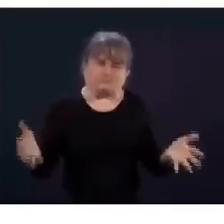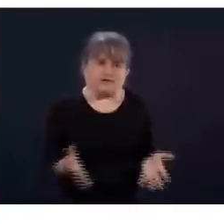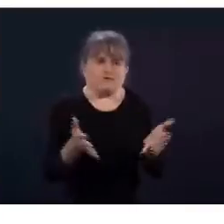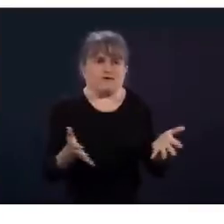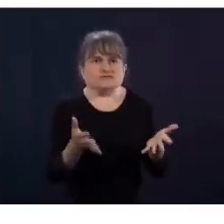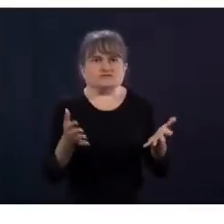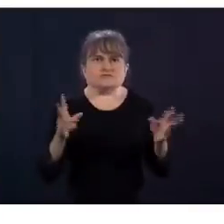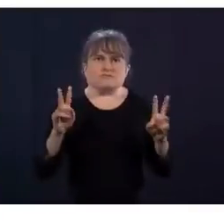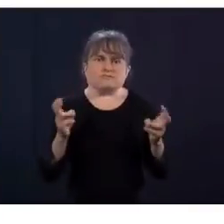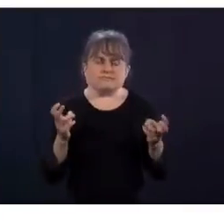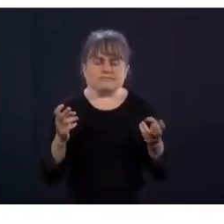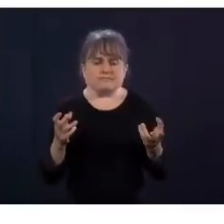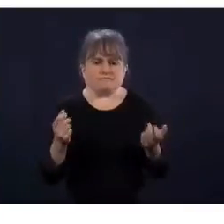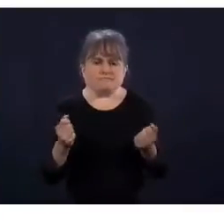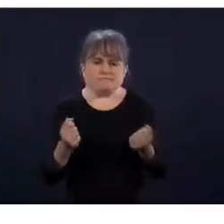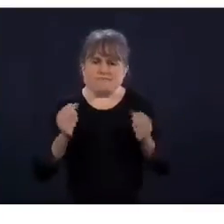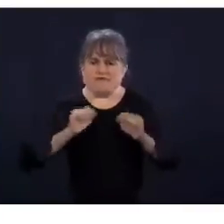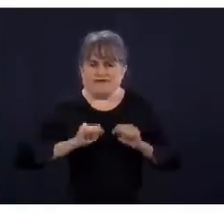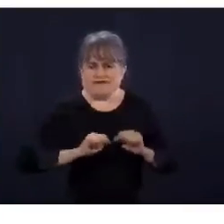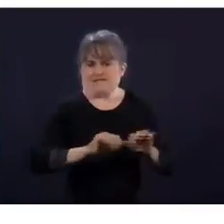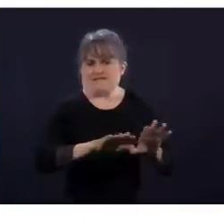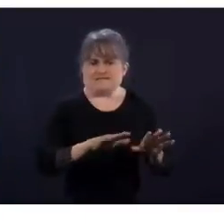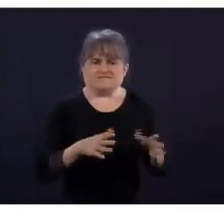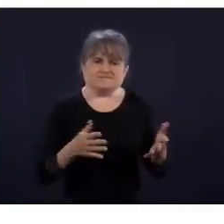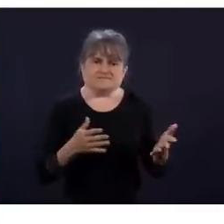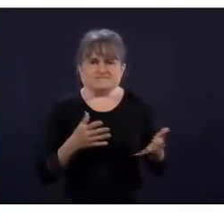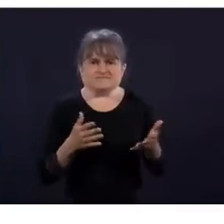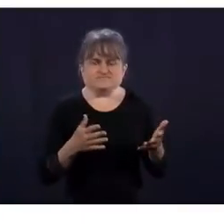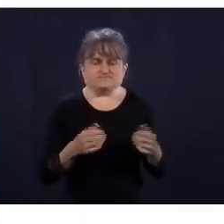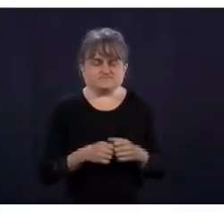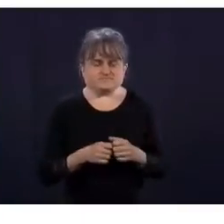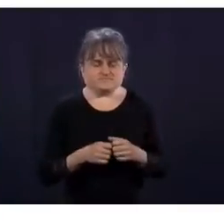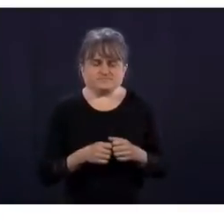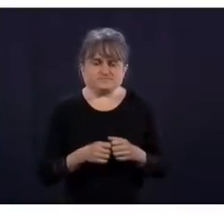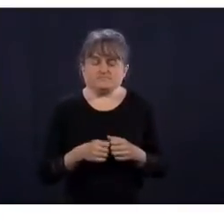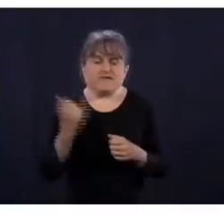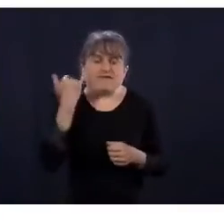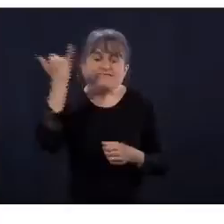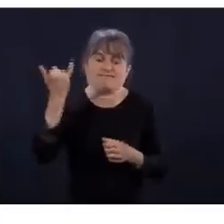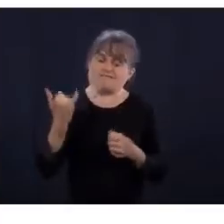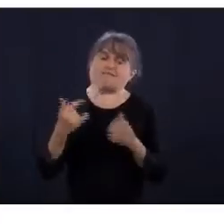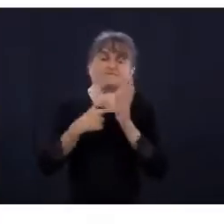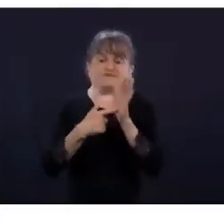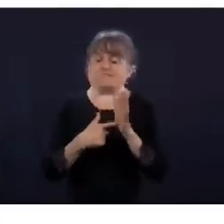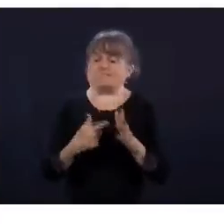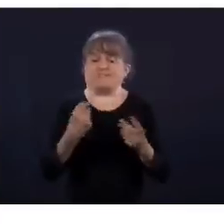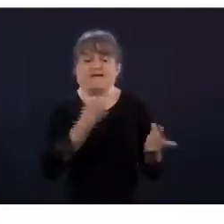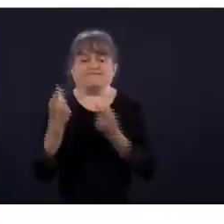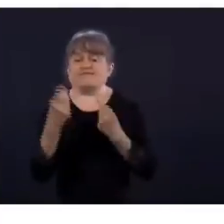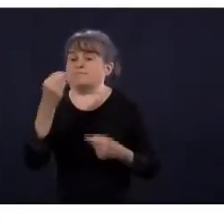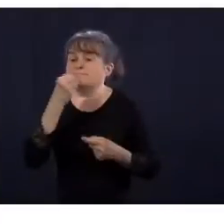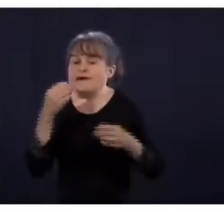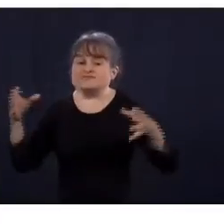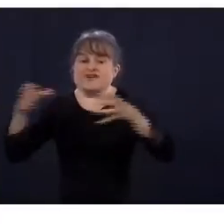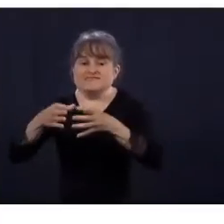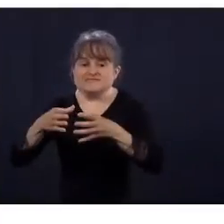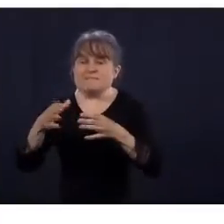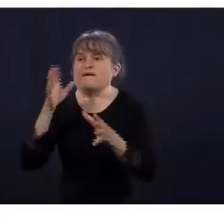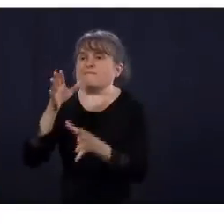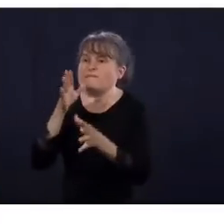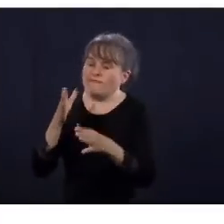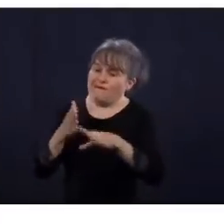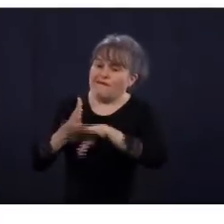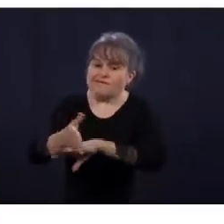En sous-question, M. Legault, on a pu lire en fin de semaine, entre autres dans Le Devoir et dans d'autres journaux aussi, que votre ministre des aînés rejette responsabilité